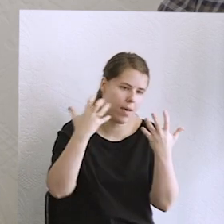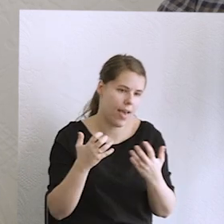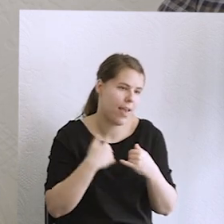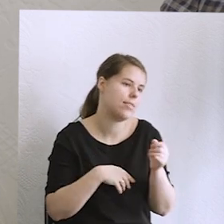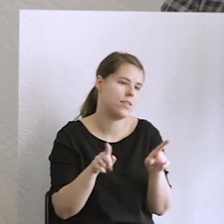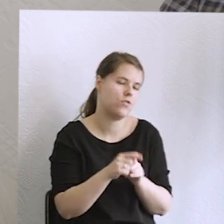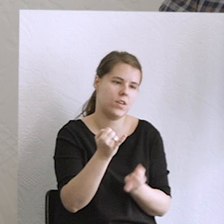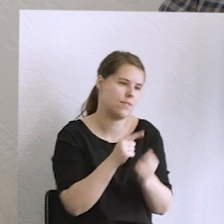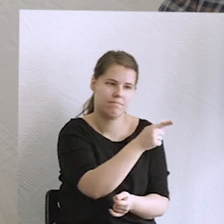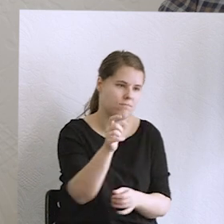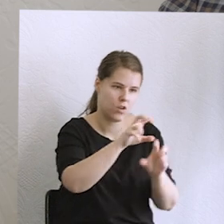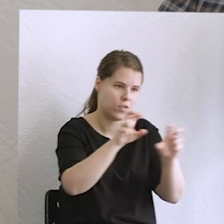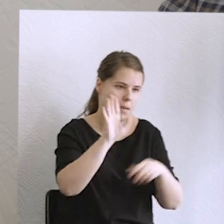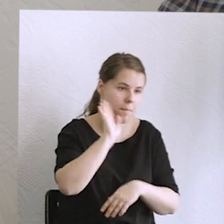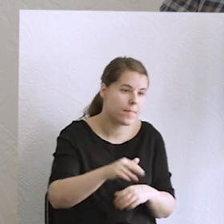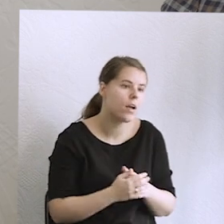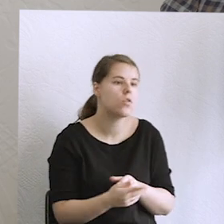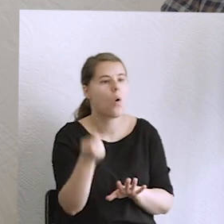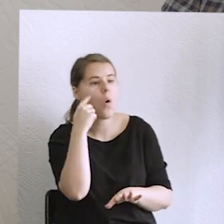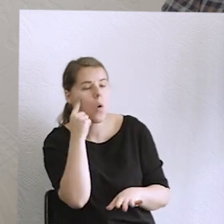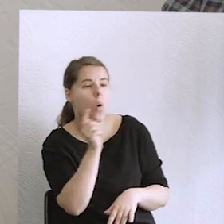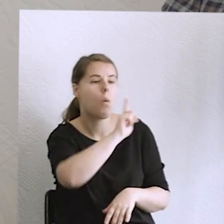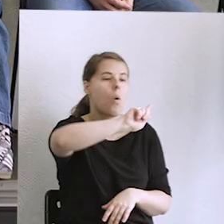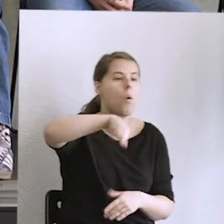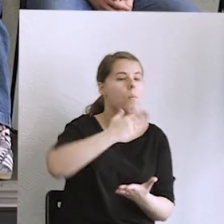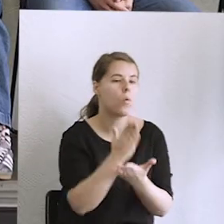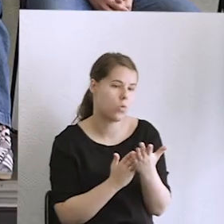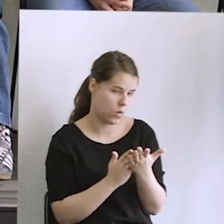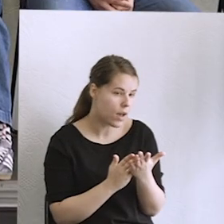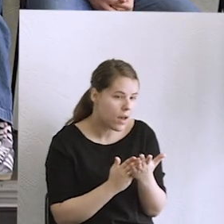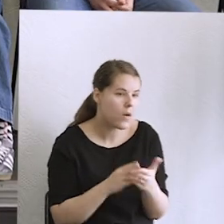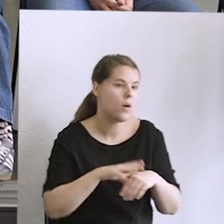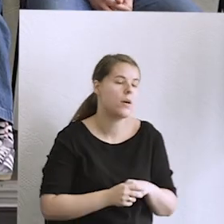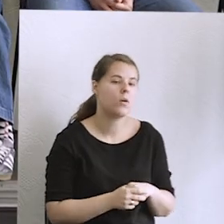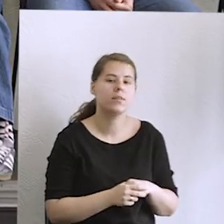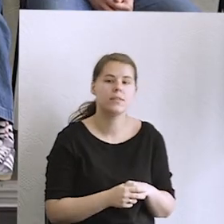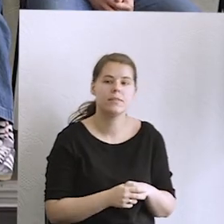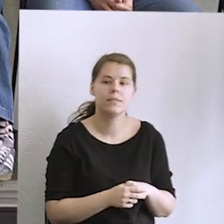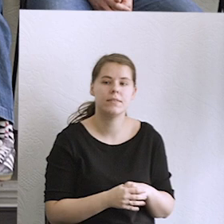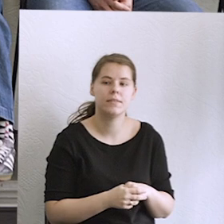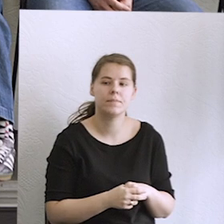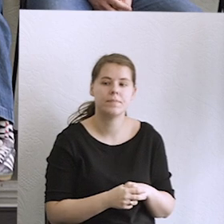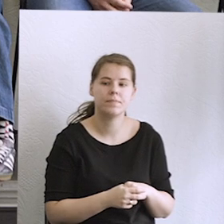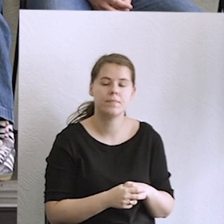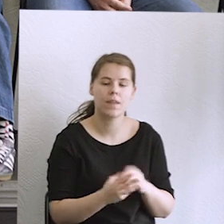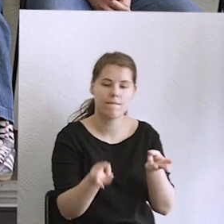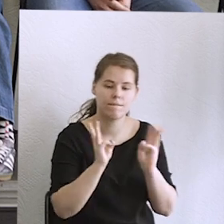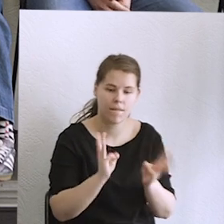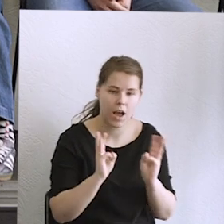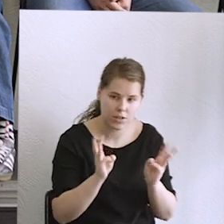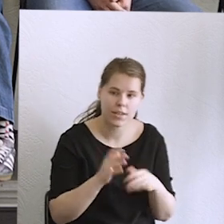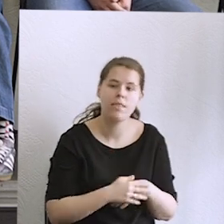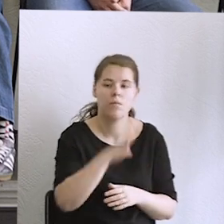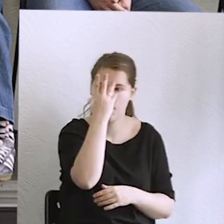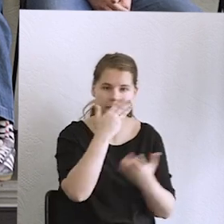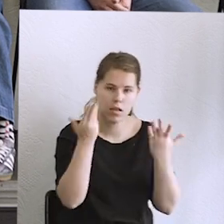na mniej więcej półtora godzinne warsztaty, właśnie w takim duchu, o którym tu mówiłaś Zuzanna, że rozsuniemy